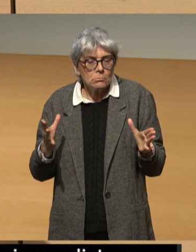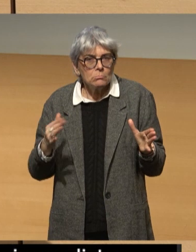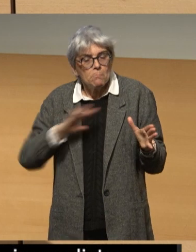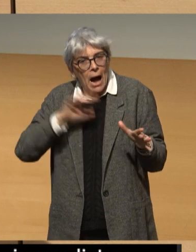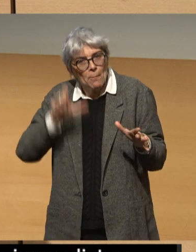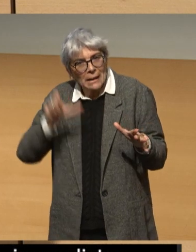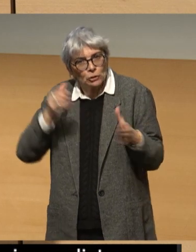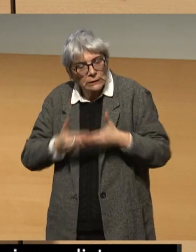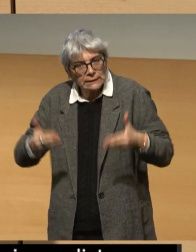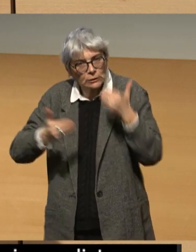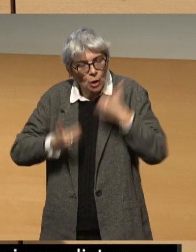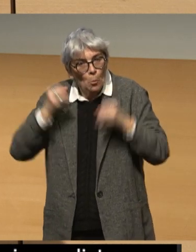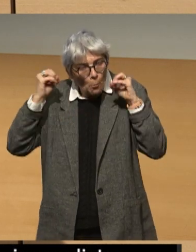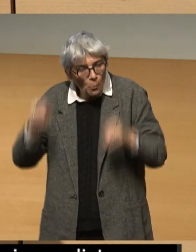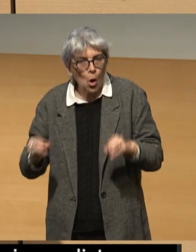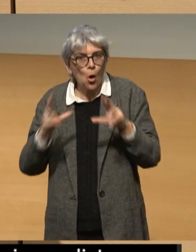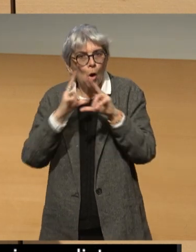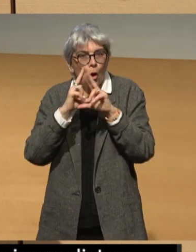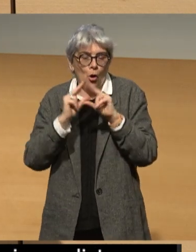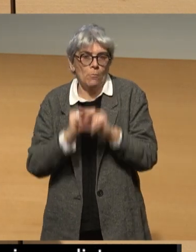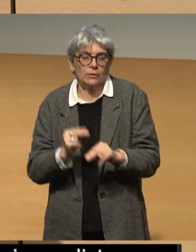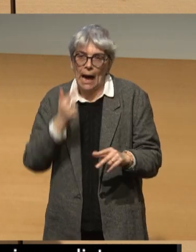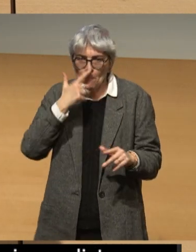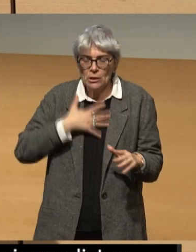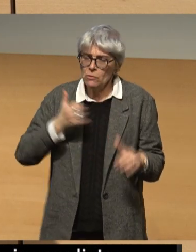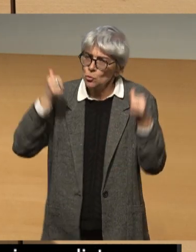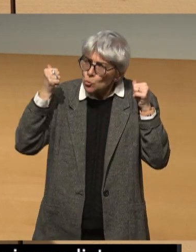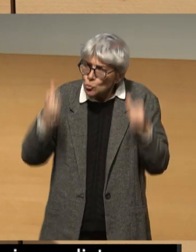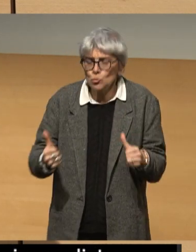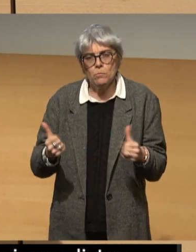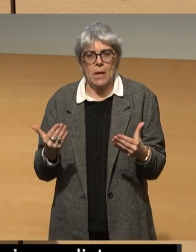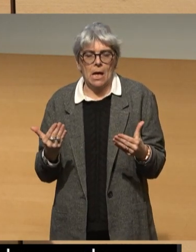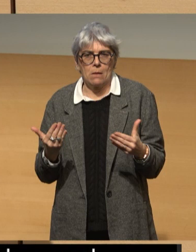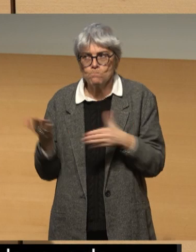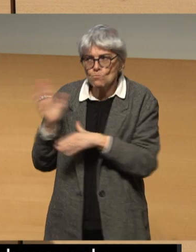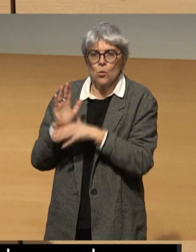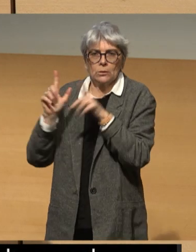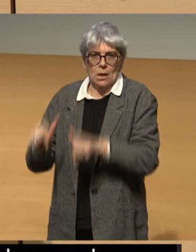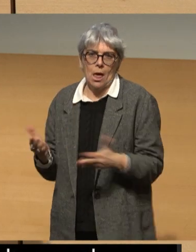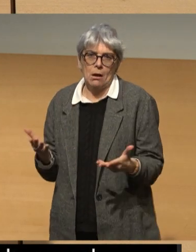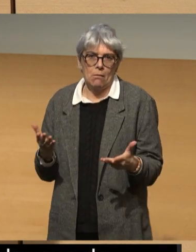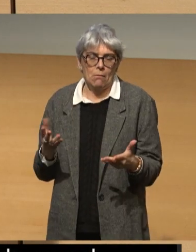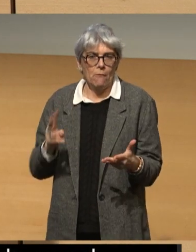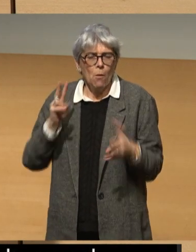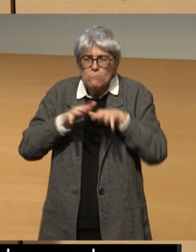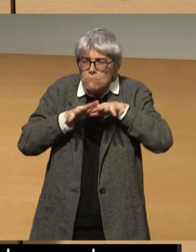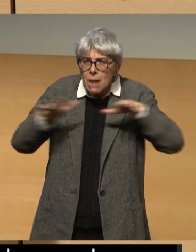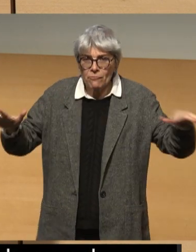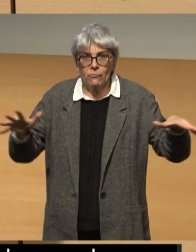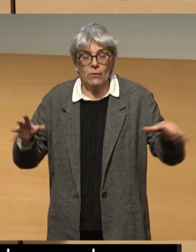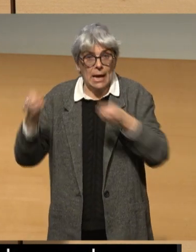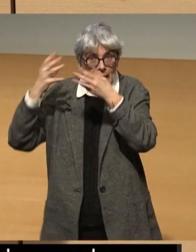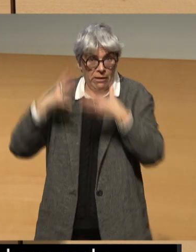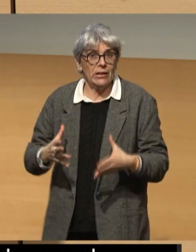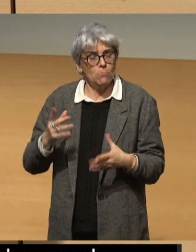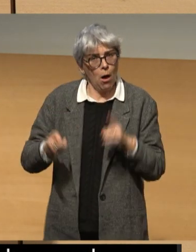des personnes en situation de handicap. Je pense que ce serait une excellente couverture et une couverture très large pour cet événement